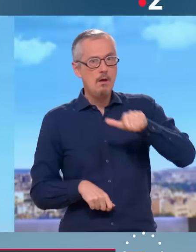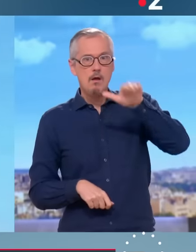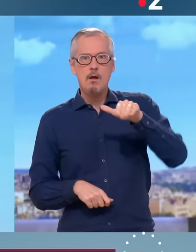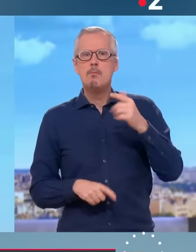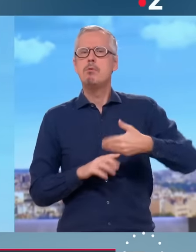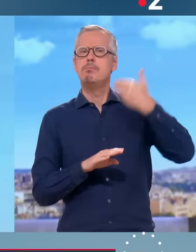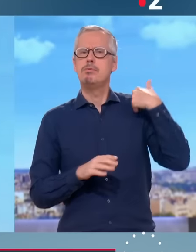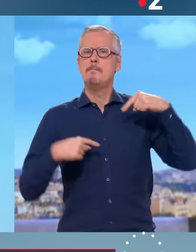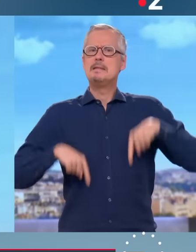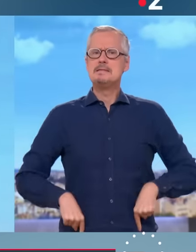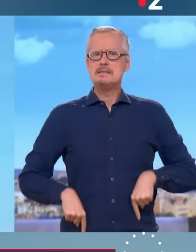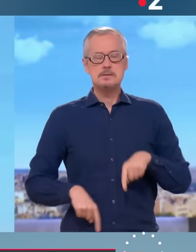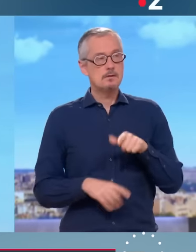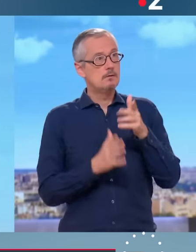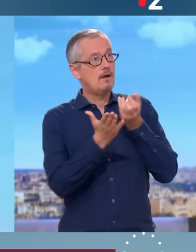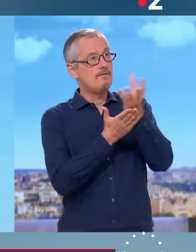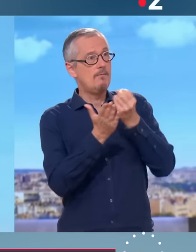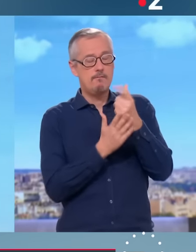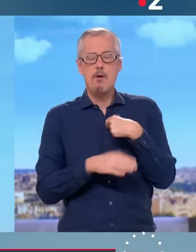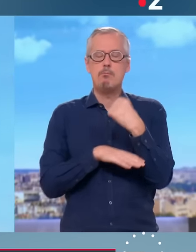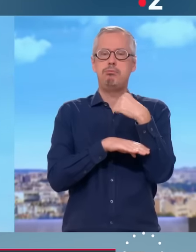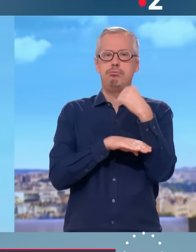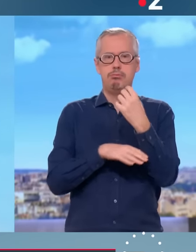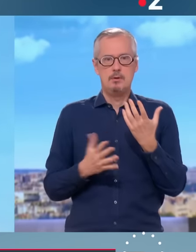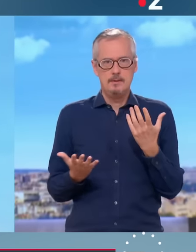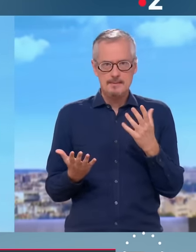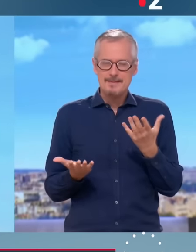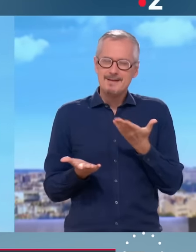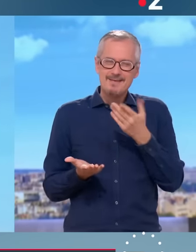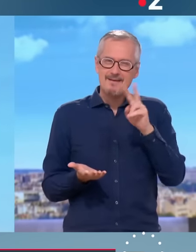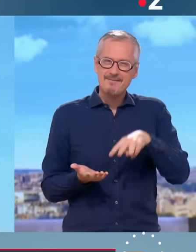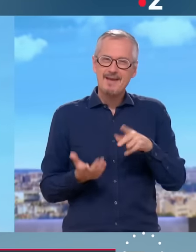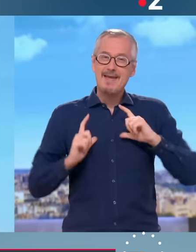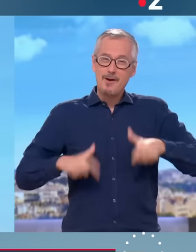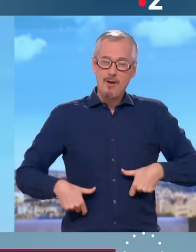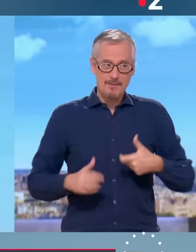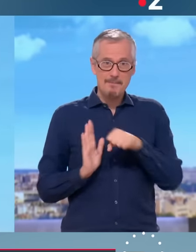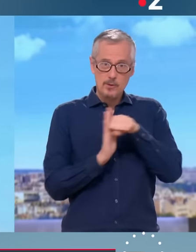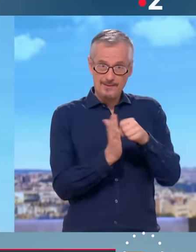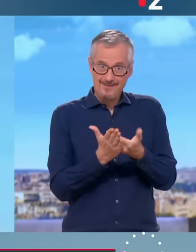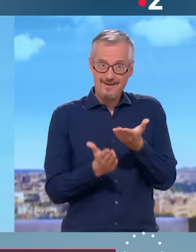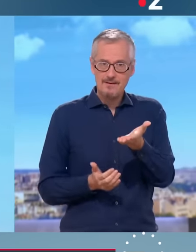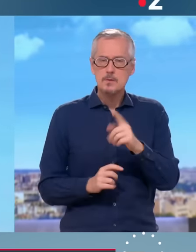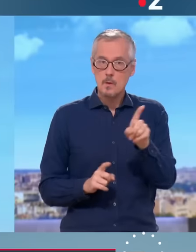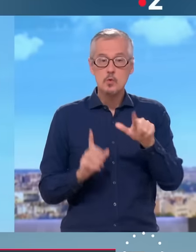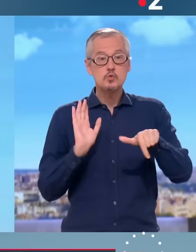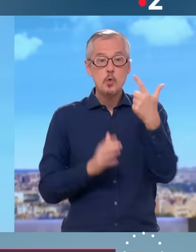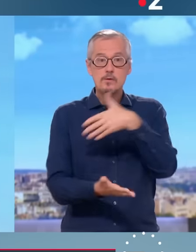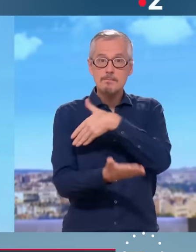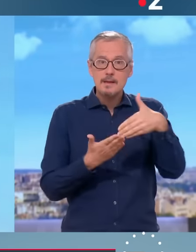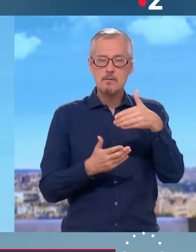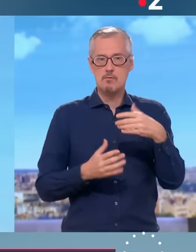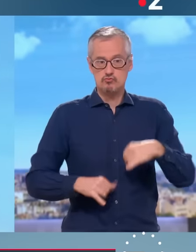Écoutez, est-ce que ce sont les problèmes prioritaires aujourd'hui dans l'éducation nationale ? Il y a 12 millions d'élèves qui vont aller à l'école. Il y a 900 000